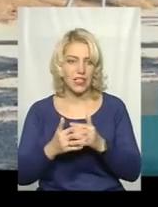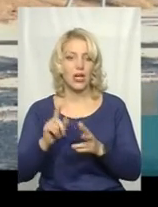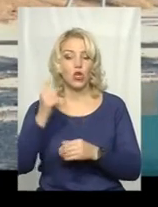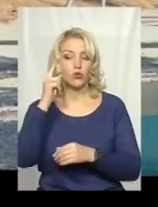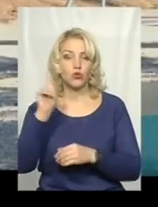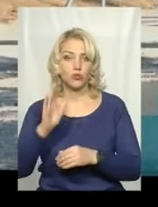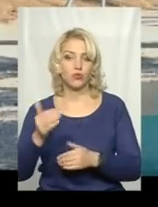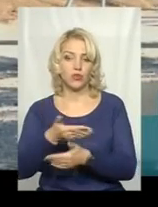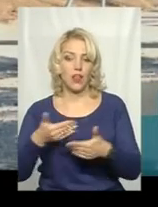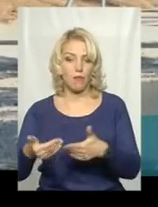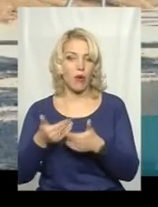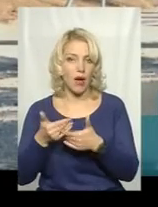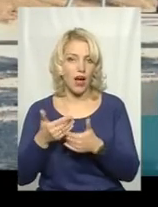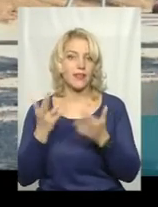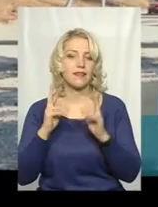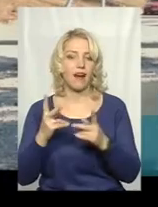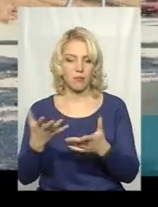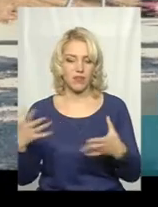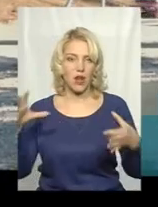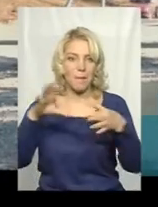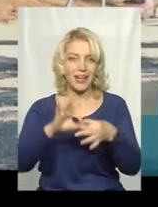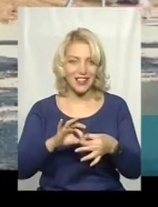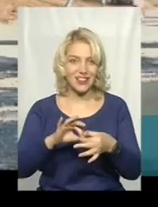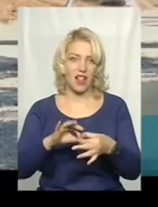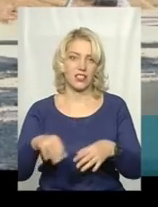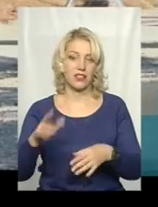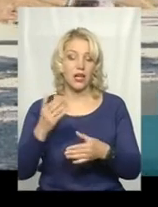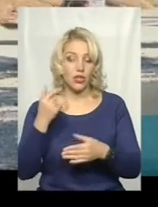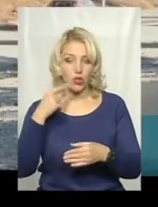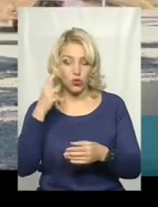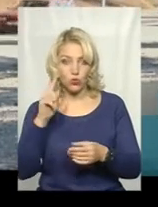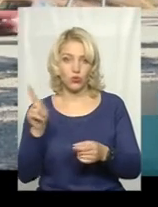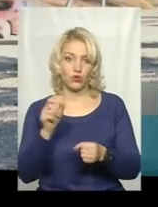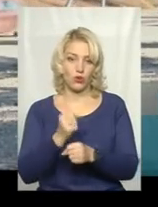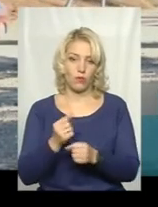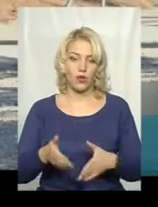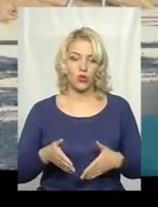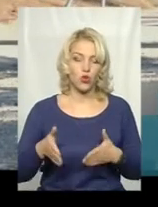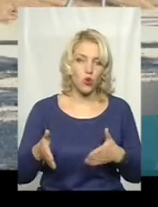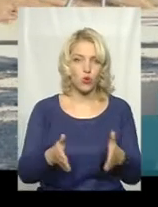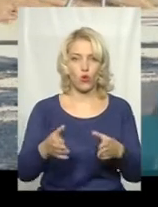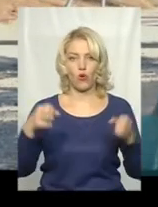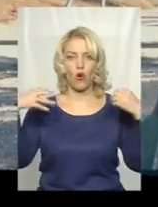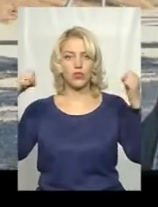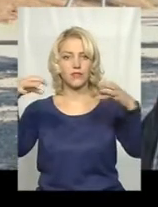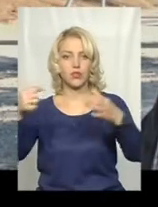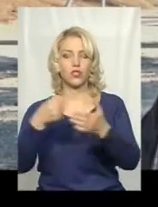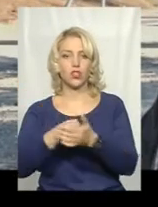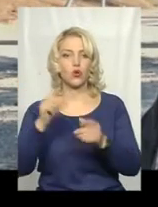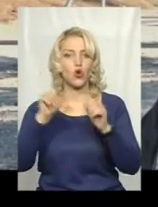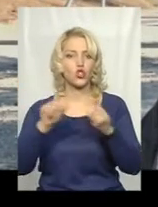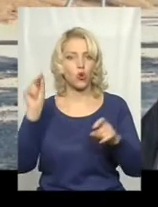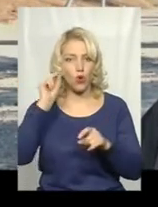допомагати, так як ми вже приєдналися, зроблять нам дорогу. В першу чергу освітлення, до школи в нас немає